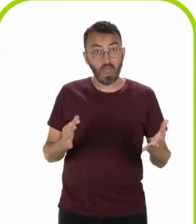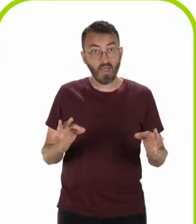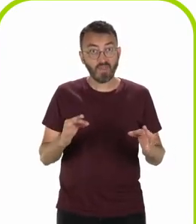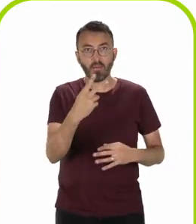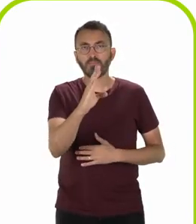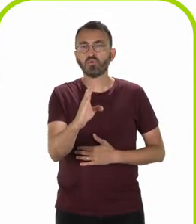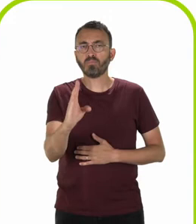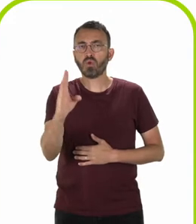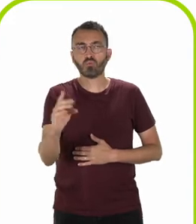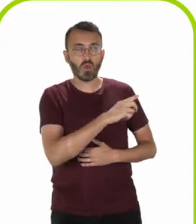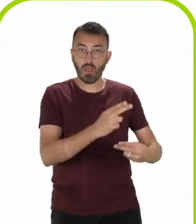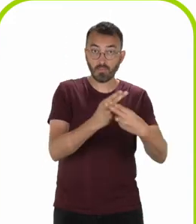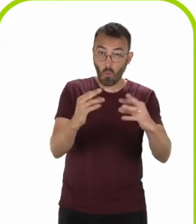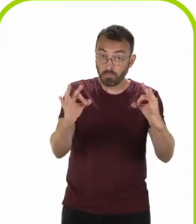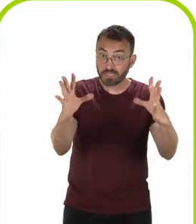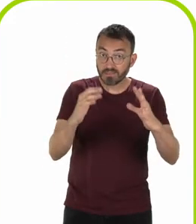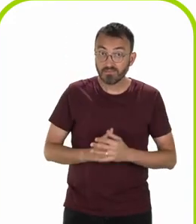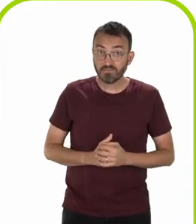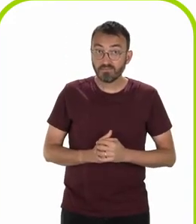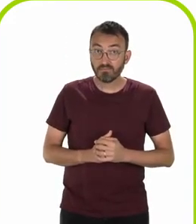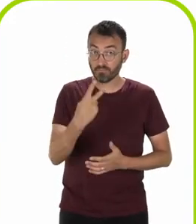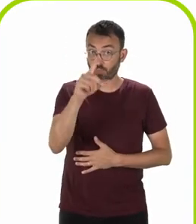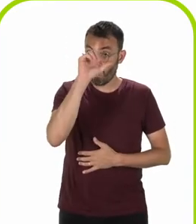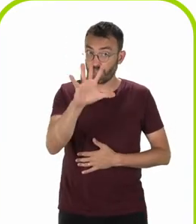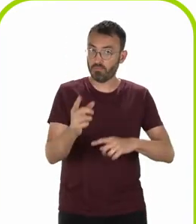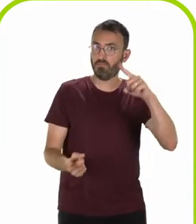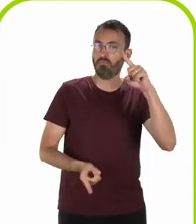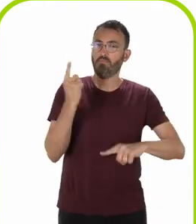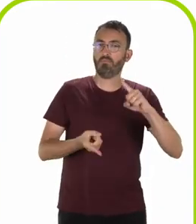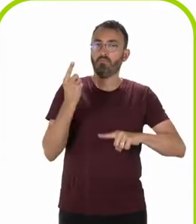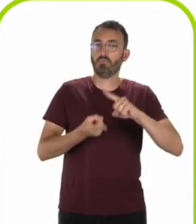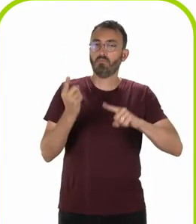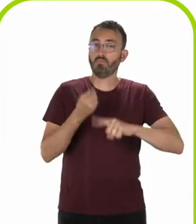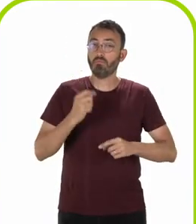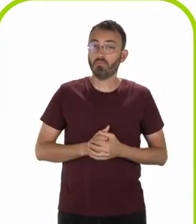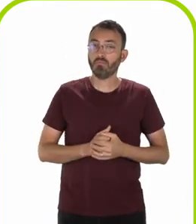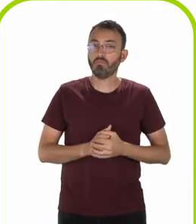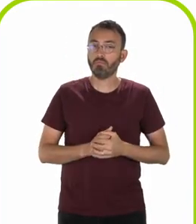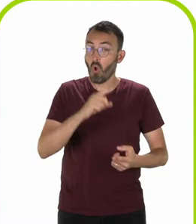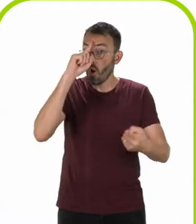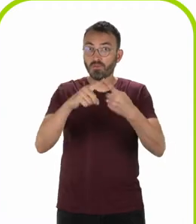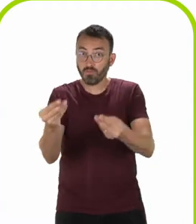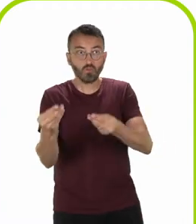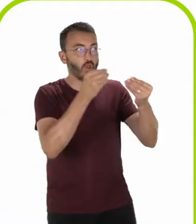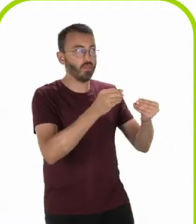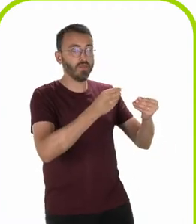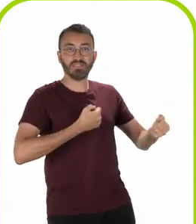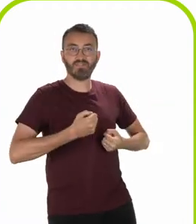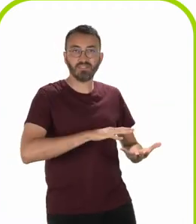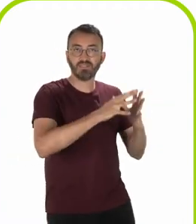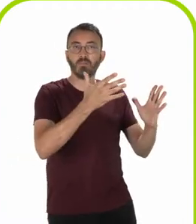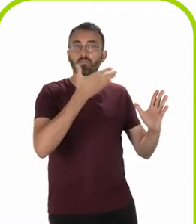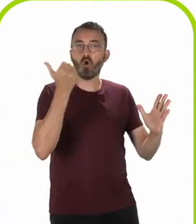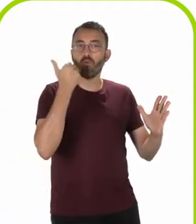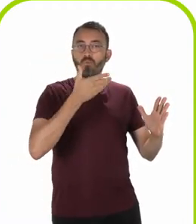La réponse à vos besoins Votre avis est important. Il permettra d'améliorer le service